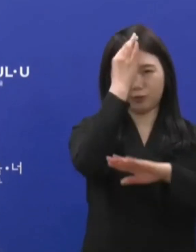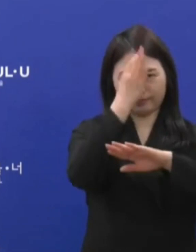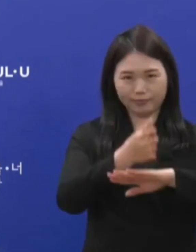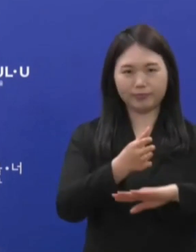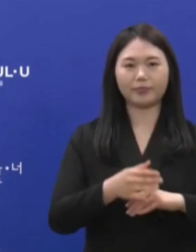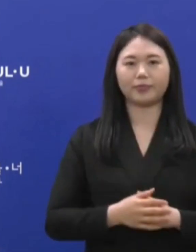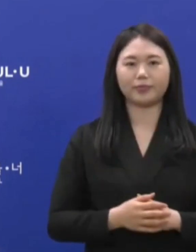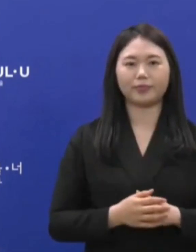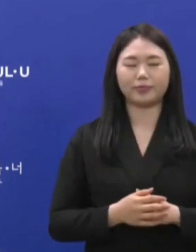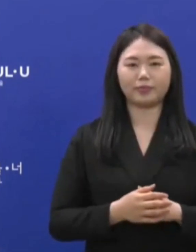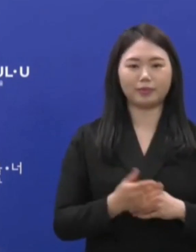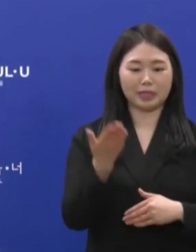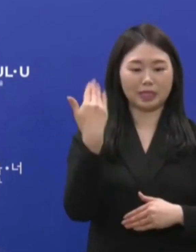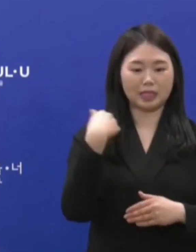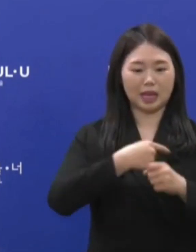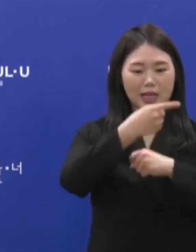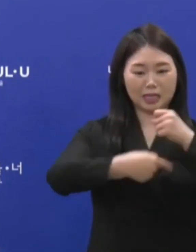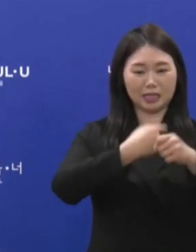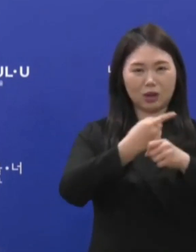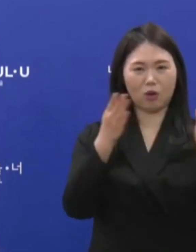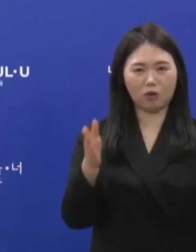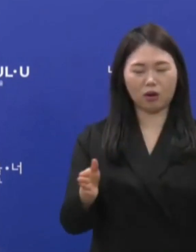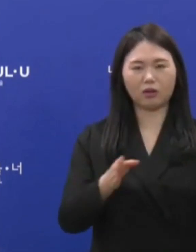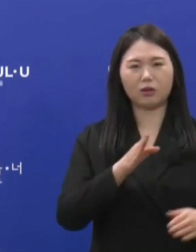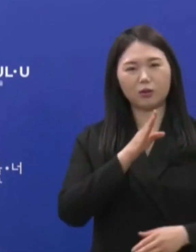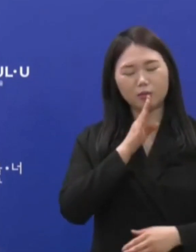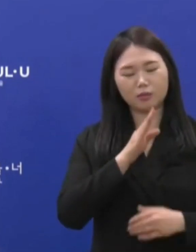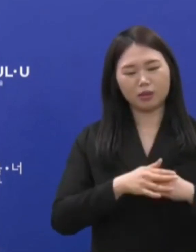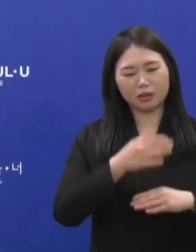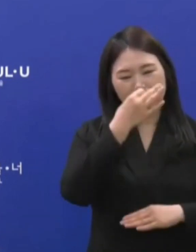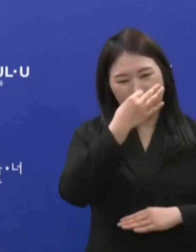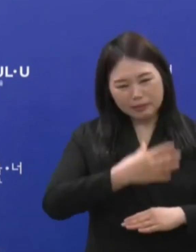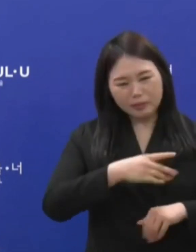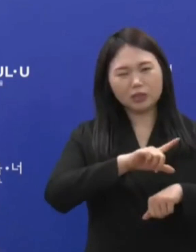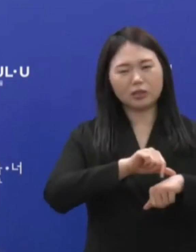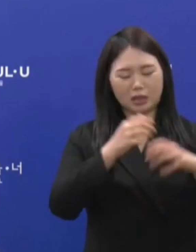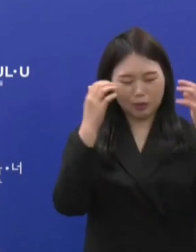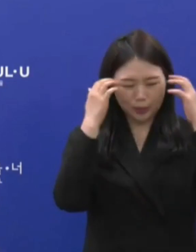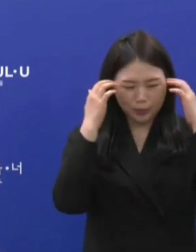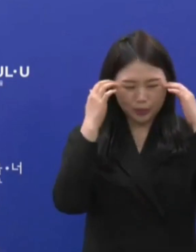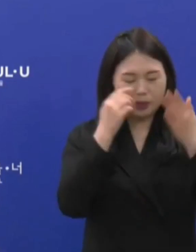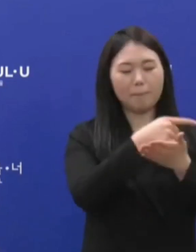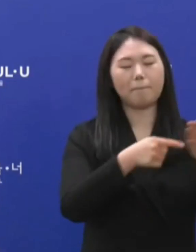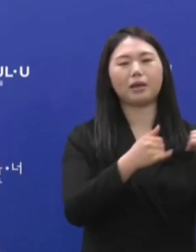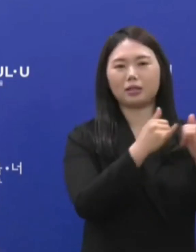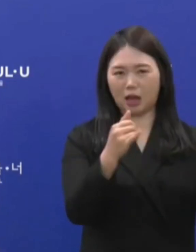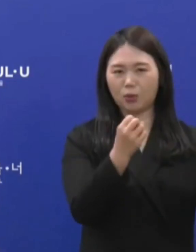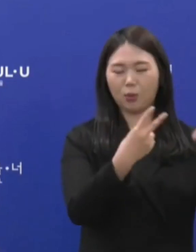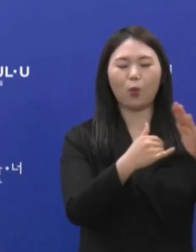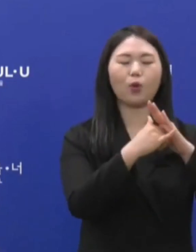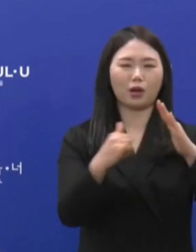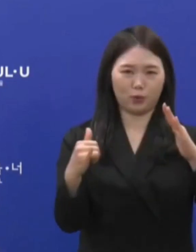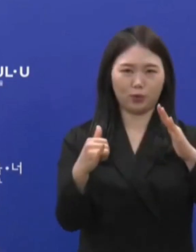지난 1년여간 말로 표현할 수 없을 만큼 힘든 시간을 보낸 피해자와 가족분들께도